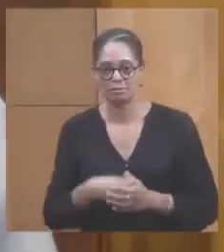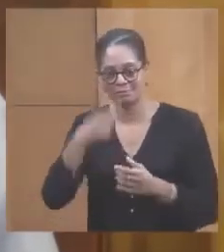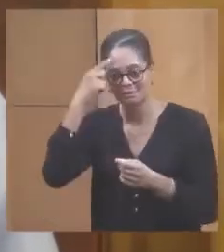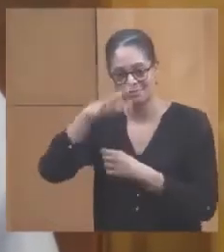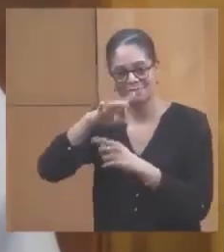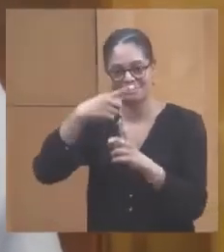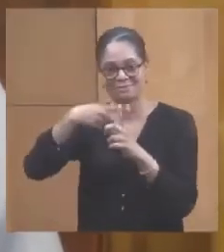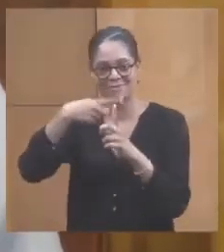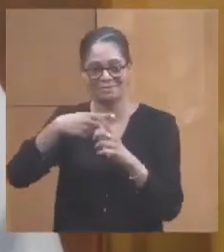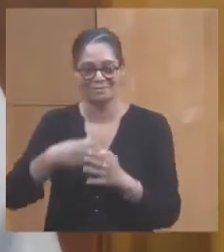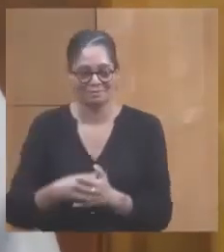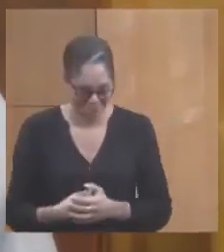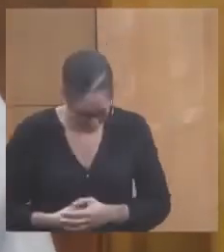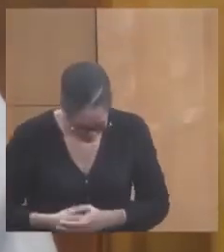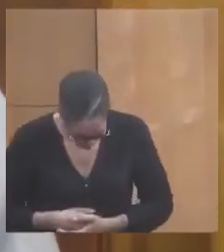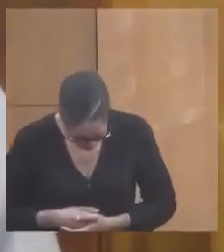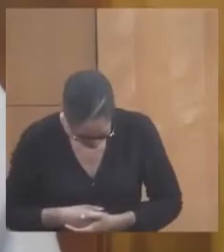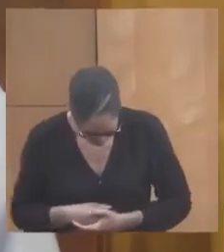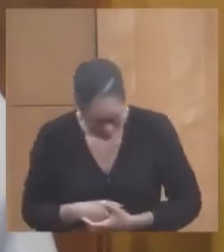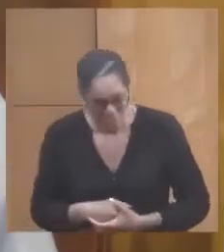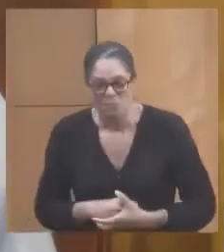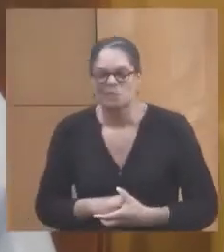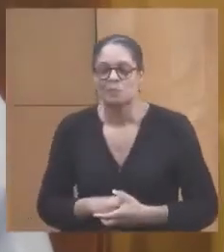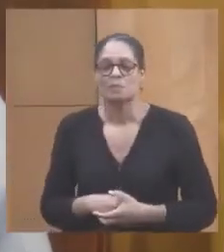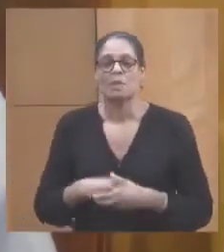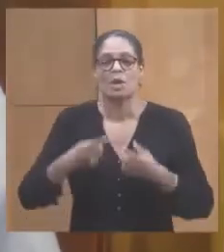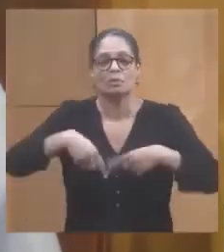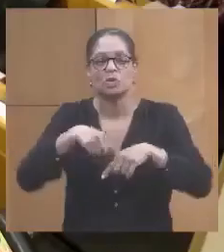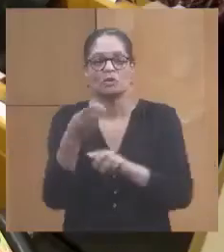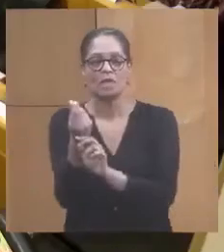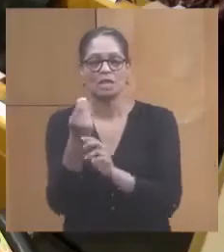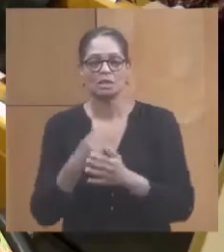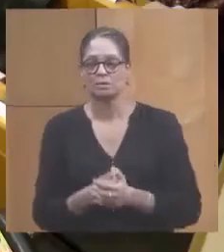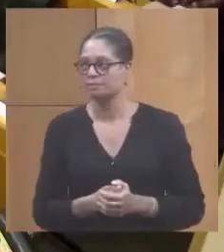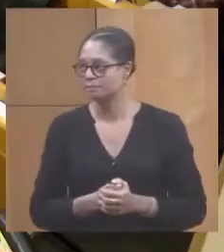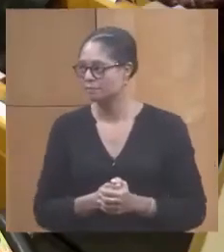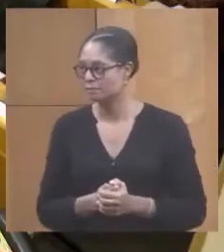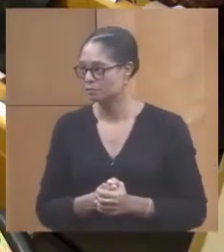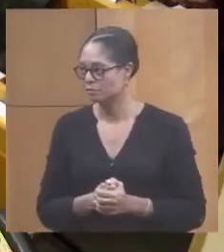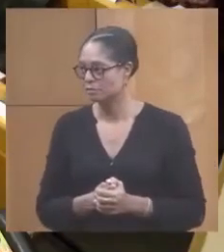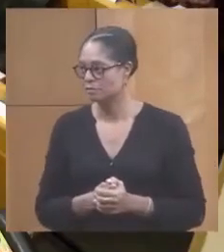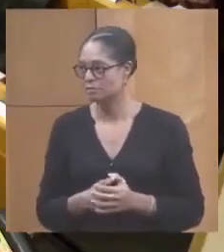Avis favorable. Bien. Finances identiques.